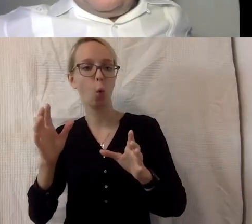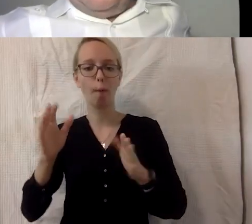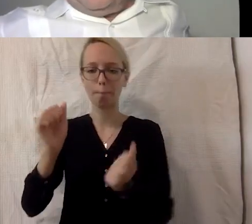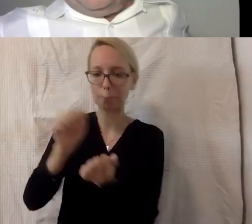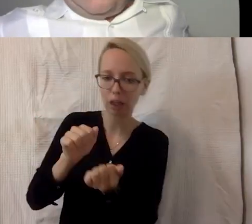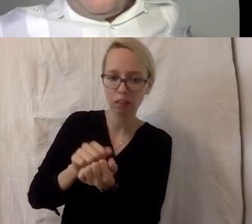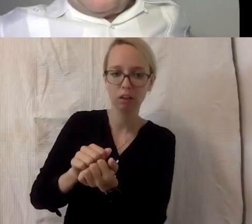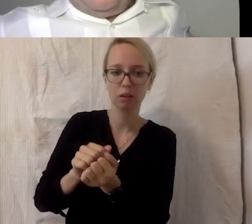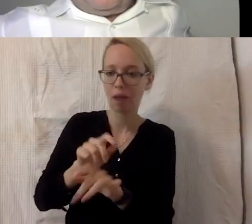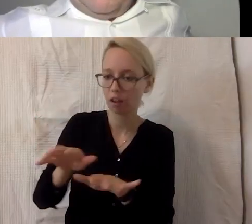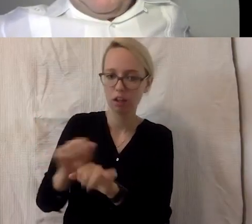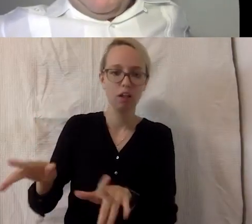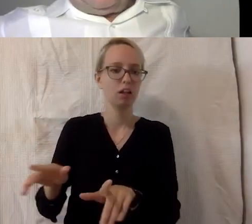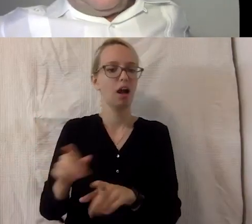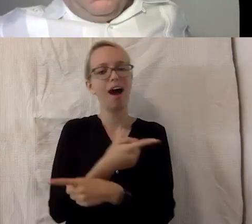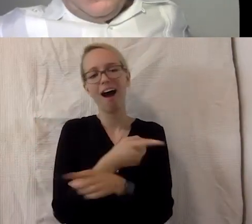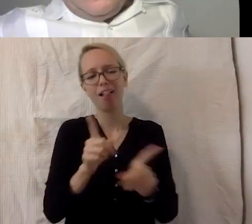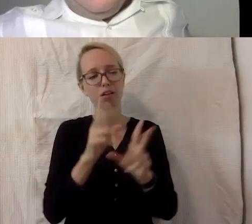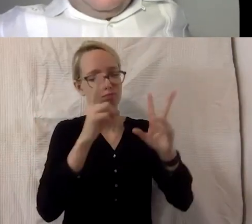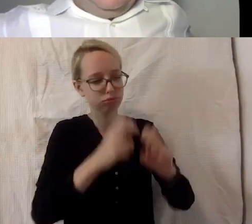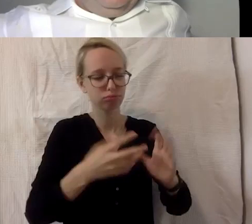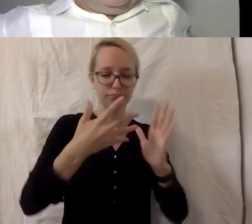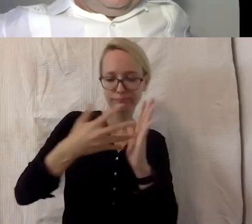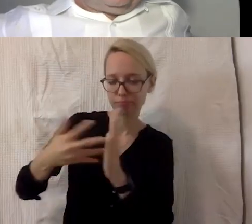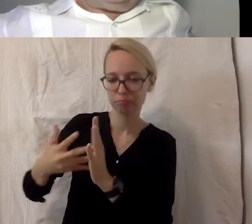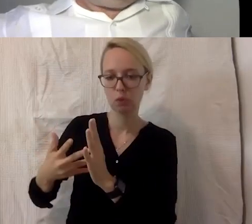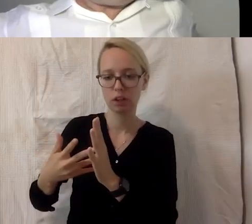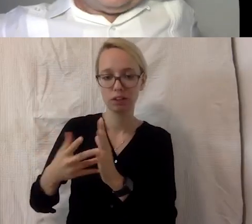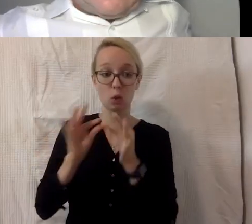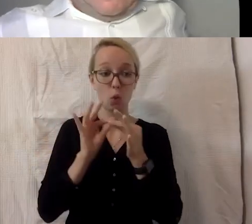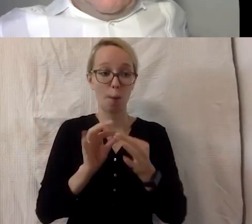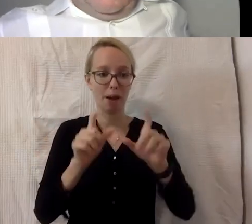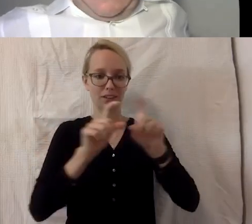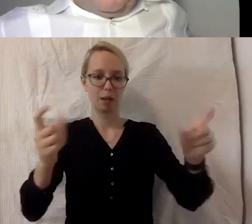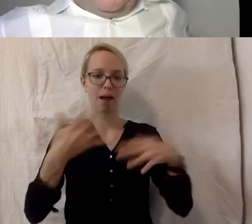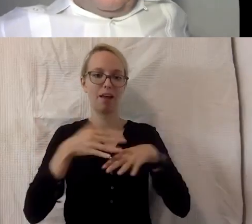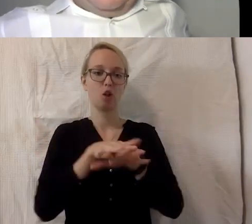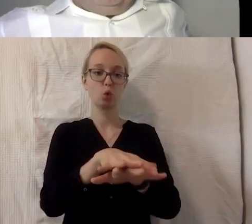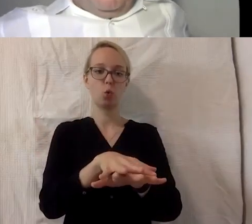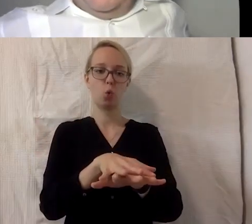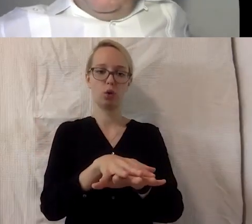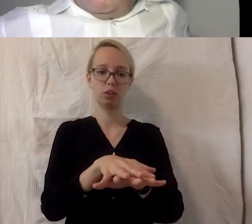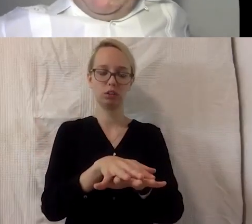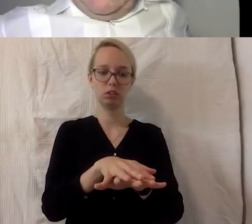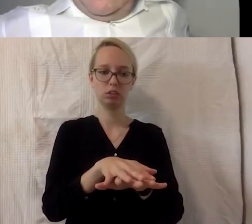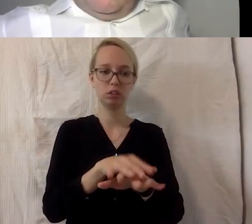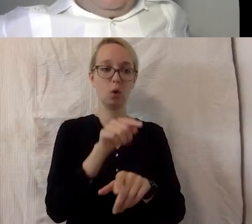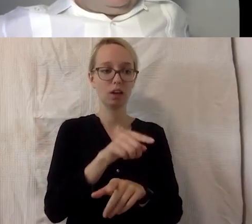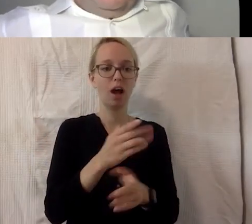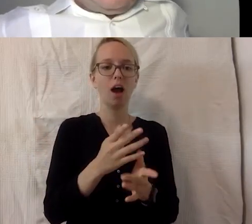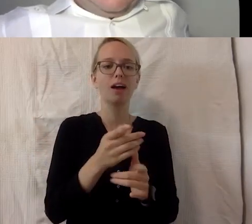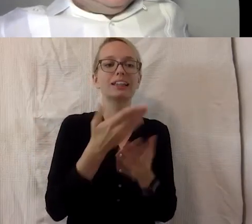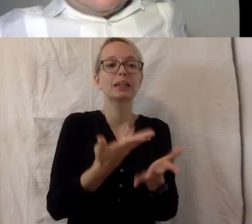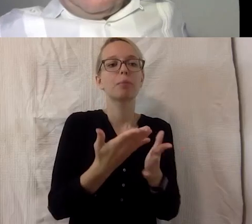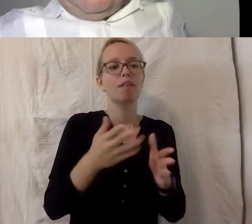untersucht und geguckt, was eigentlich unter dem Thema Inklusion zu finden ist und da gibt es eine sogenannte Wahrnehmungsschwelle und